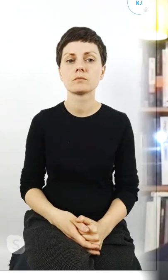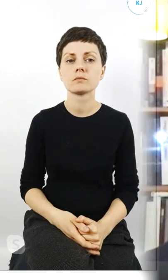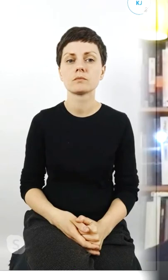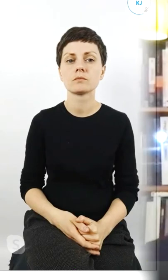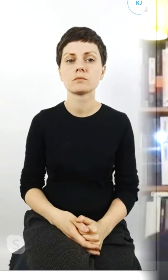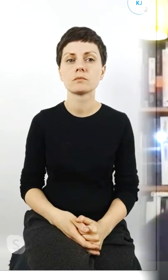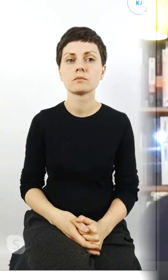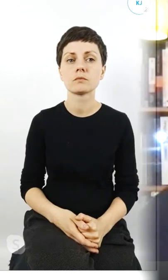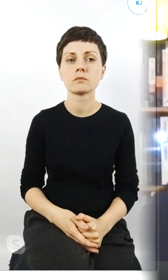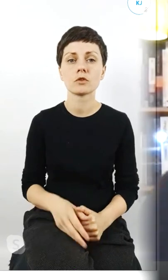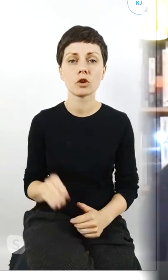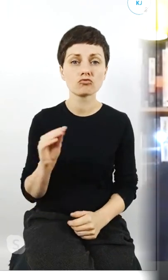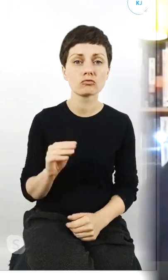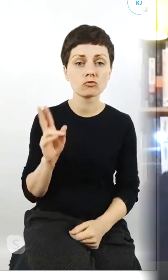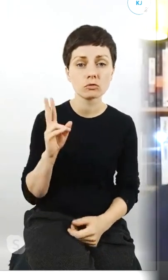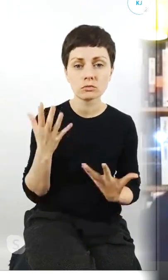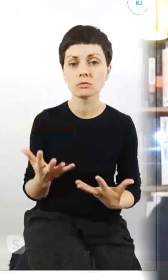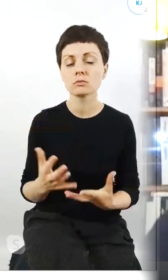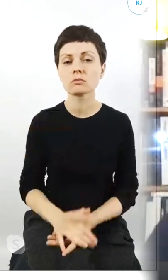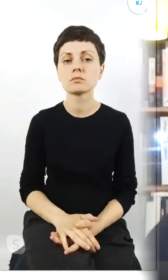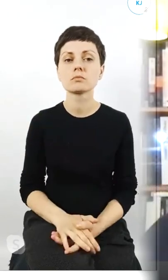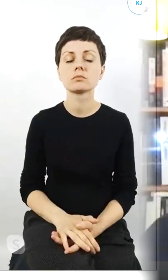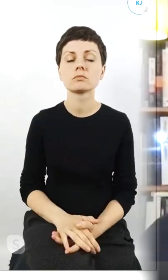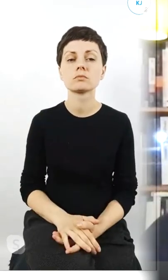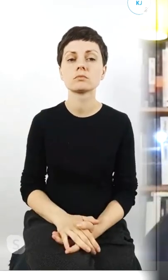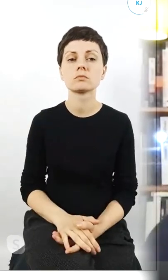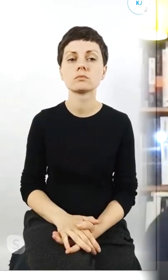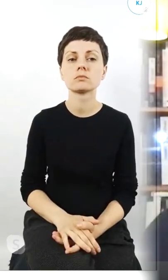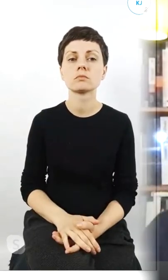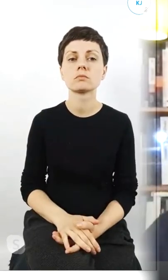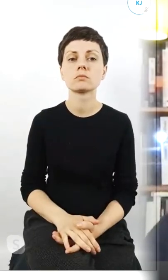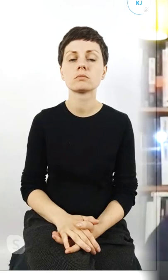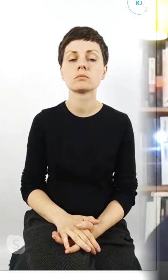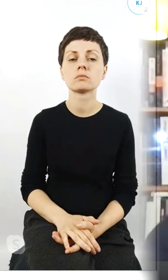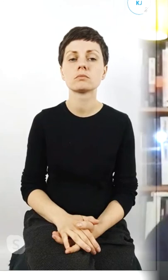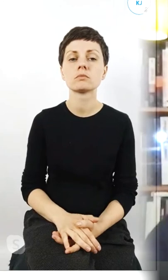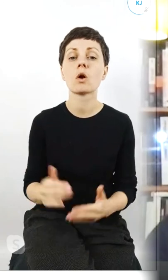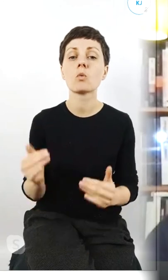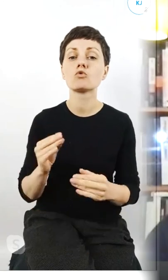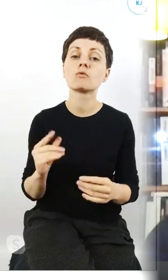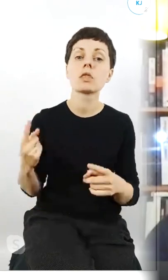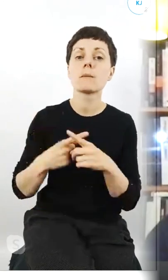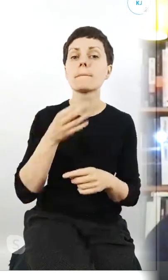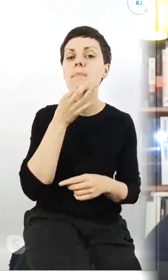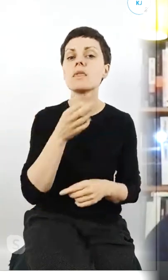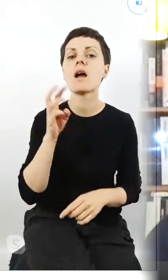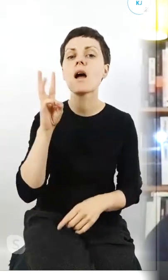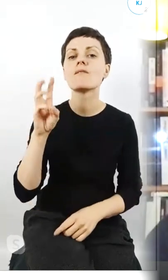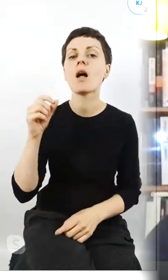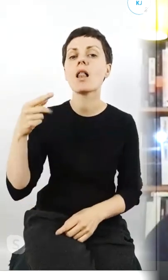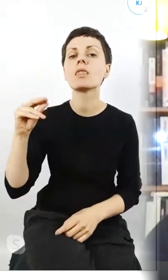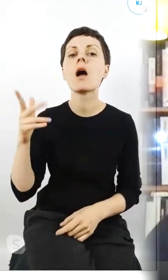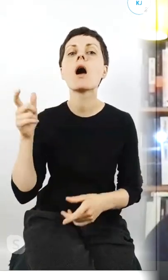jeszcze ktoś albo do pytania właśnie Waldka o tych sojuszników i no mamy że aktywiści